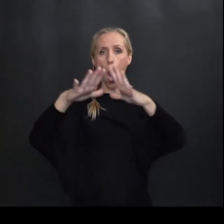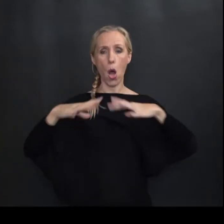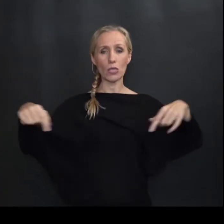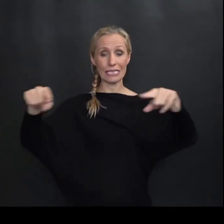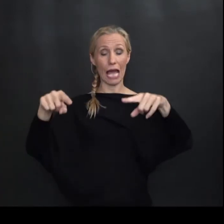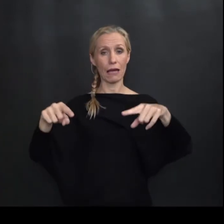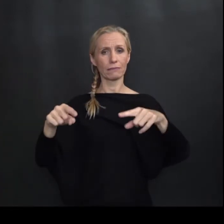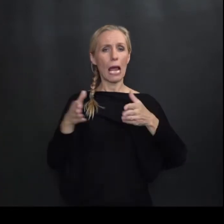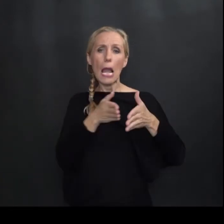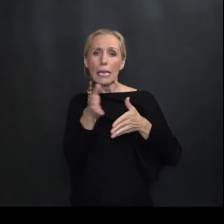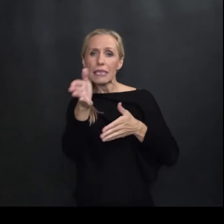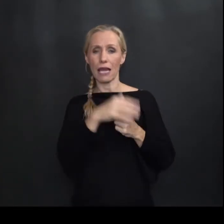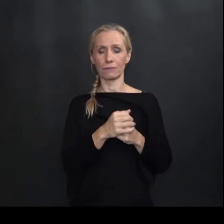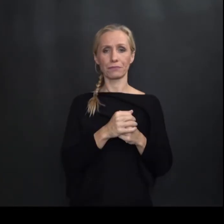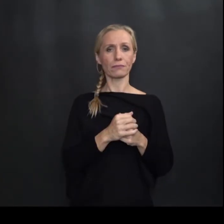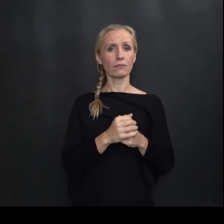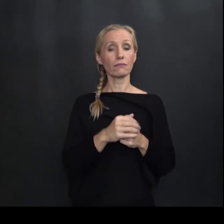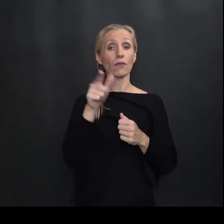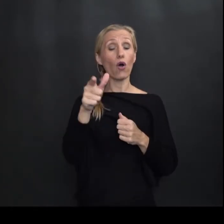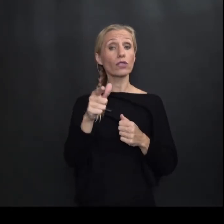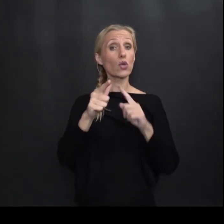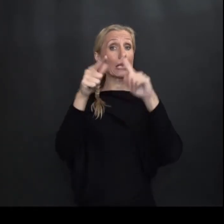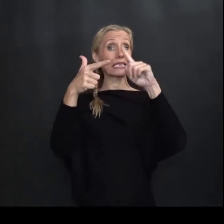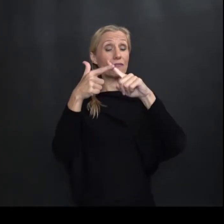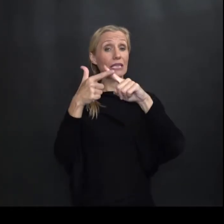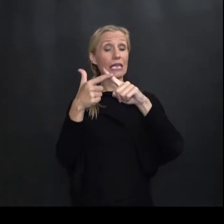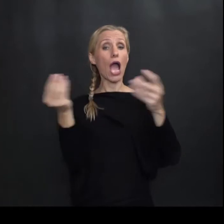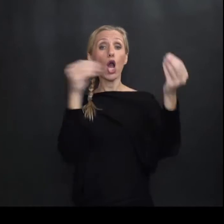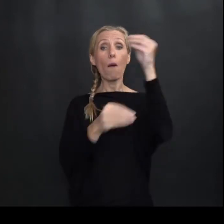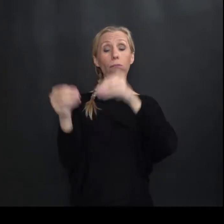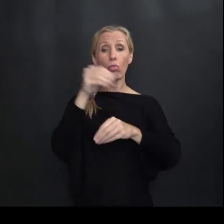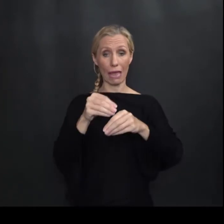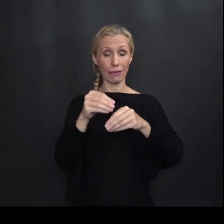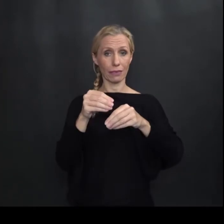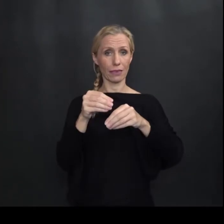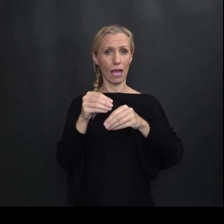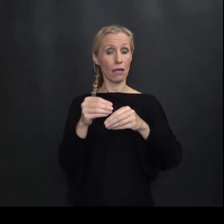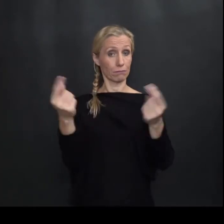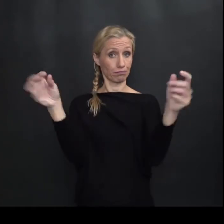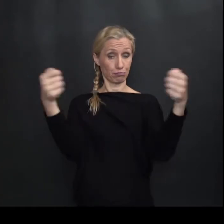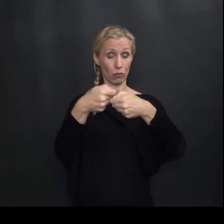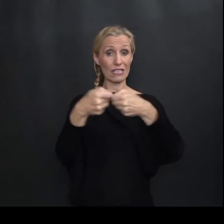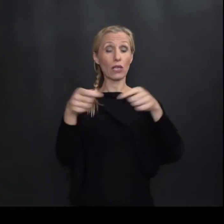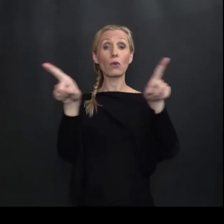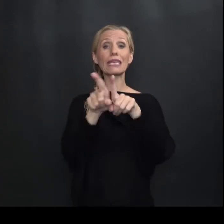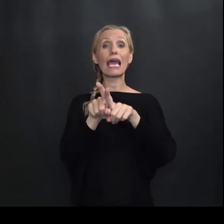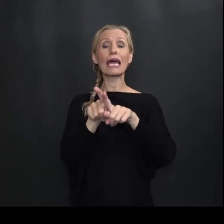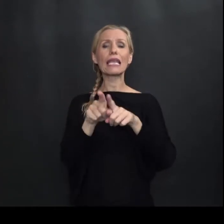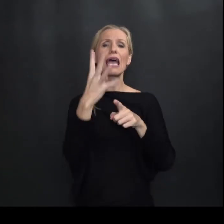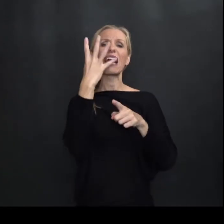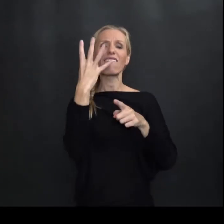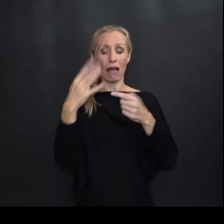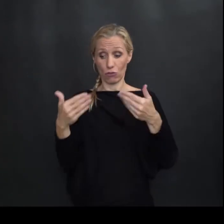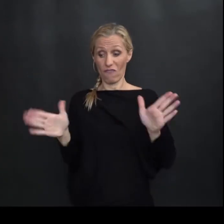Sportsko salonska linija Gdje su obje komponente Znači ujedinjene u jednu